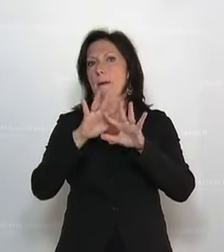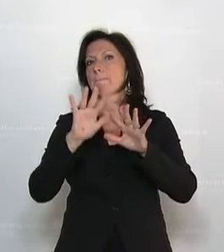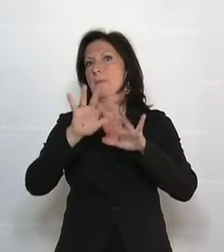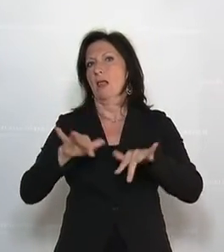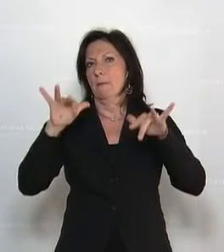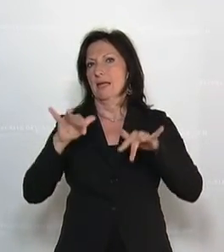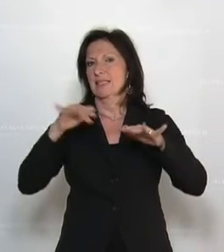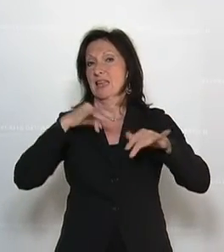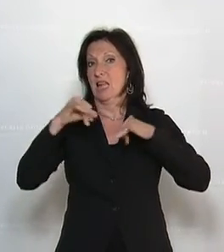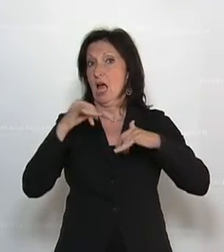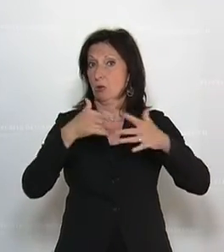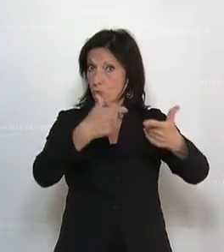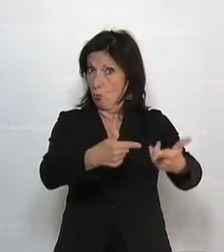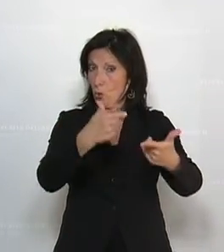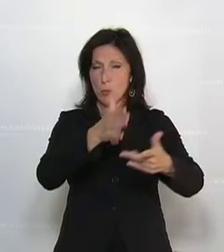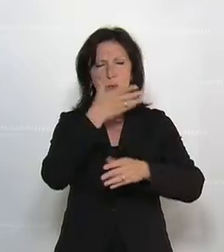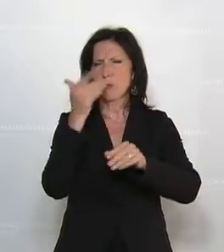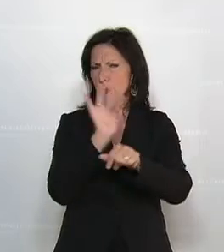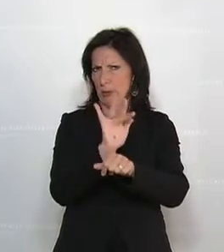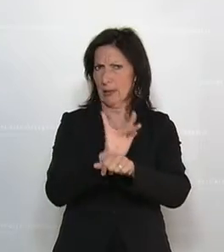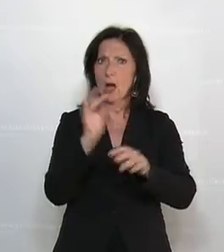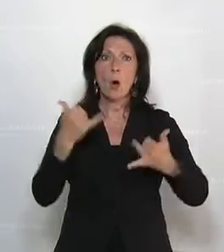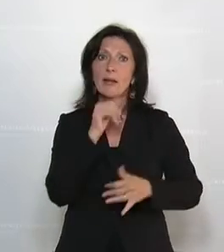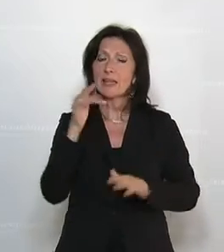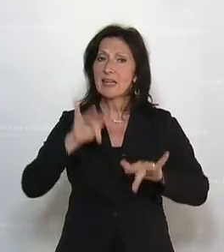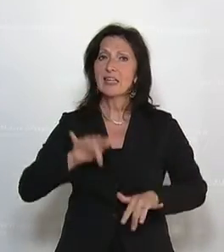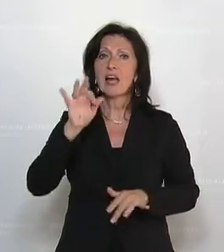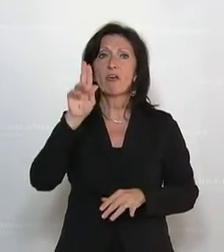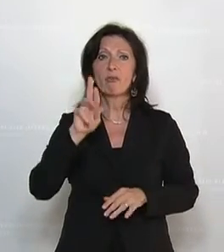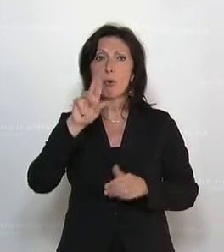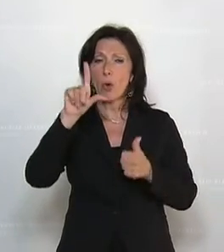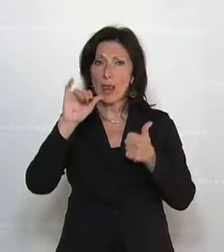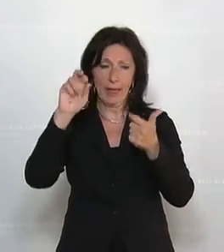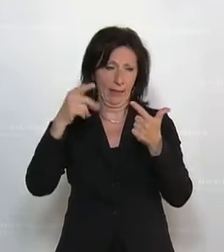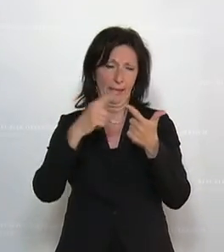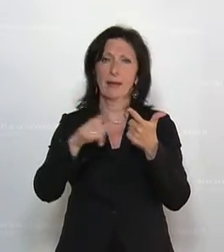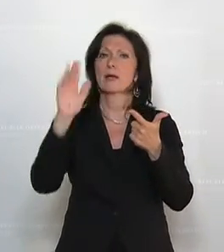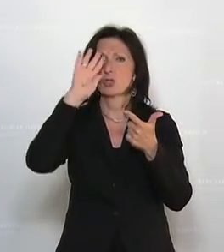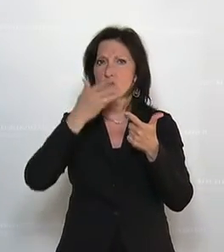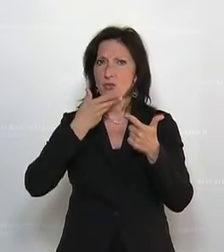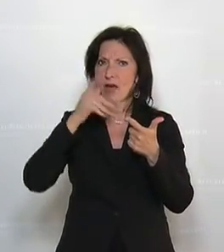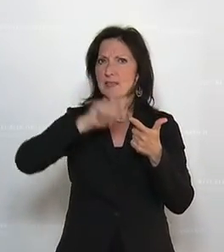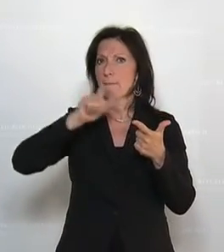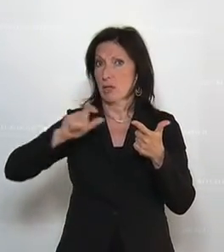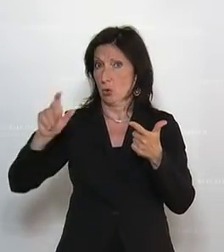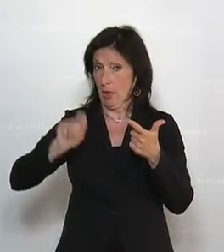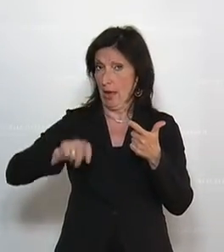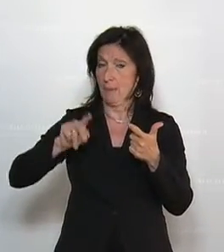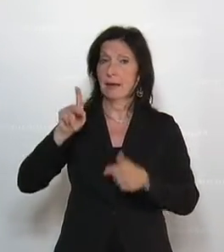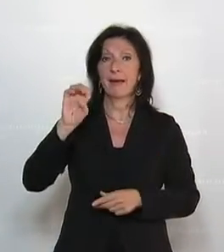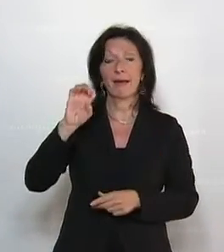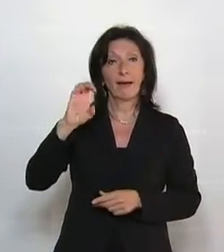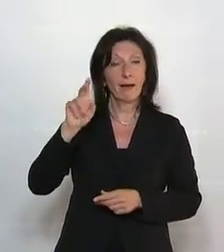nicht beanstandet. Verhindert sind heute die Abgeordneten Führlinger, Gerstl, Lindinger, Gabriele, Schwarz, Keck,